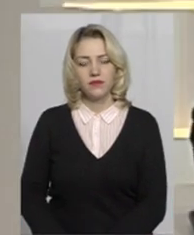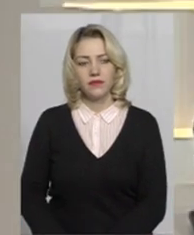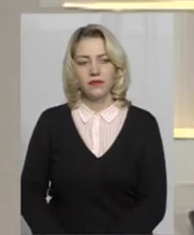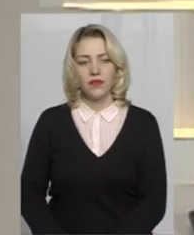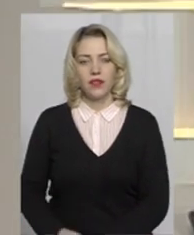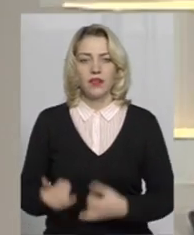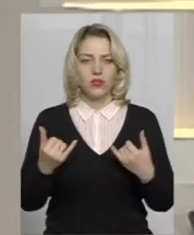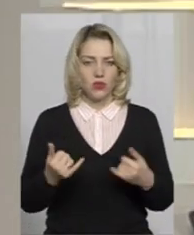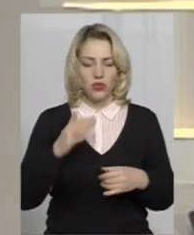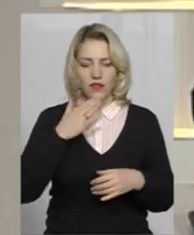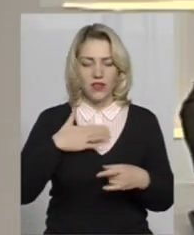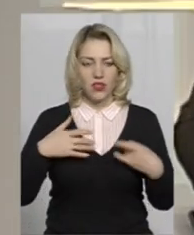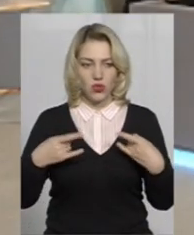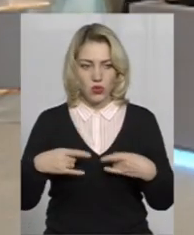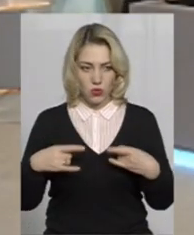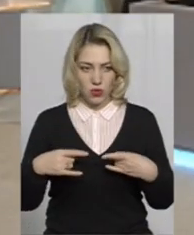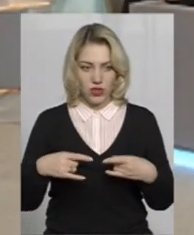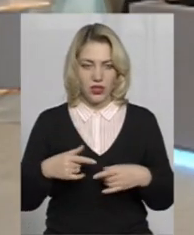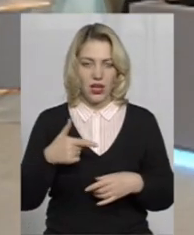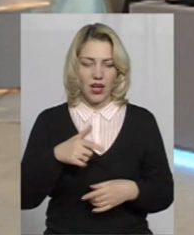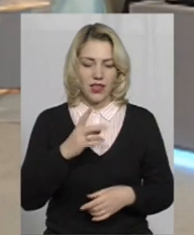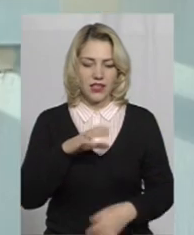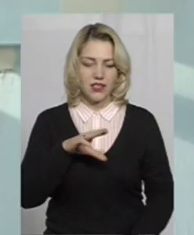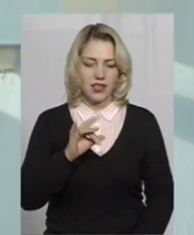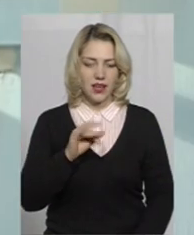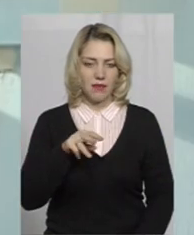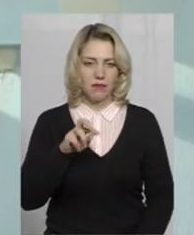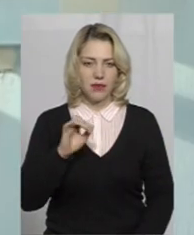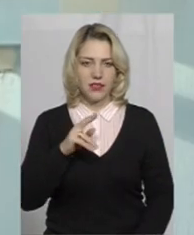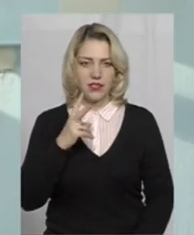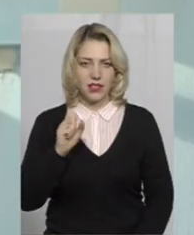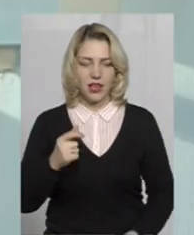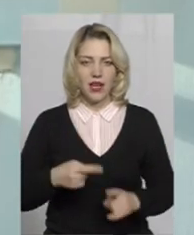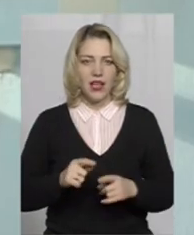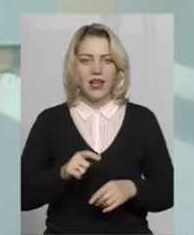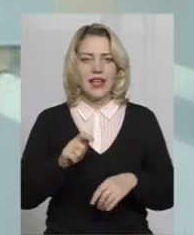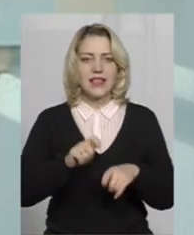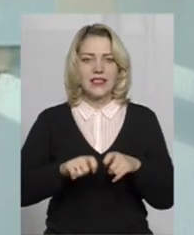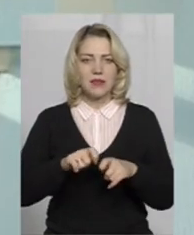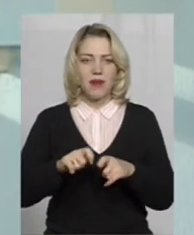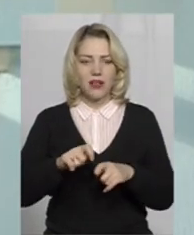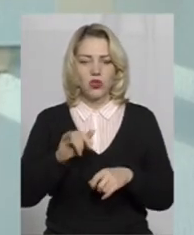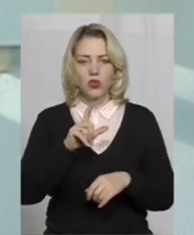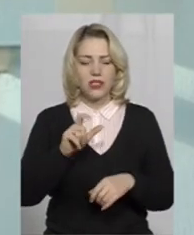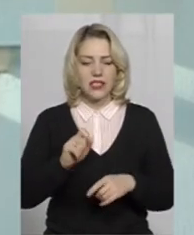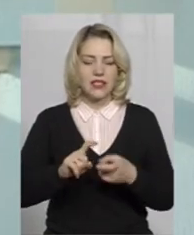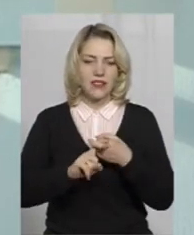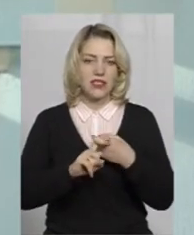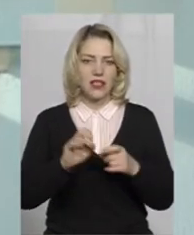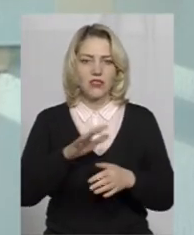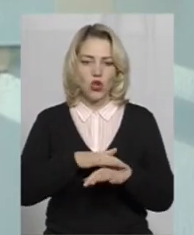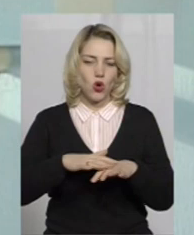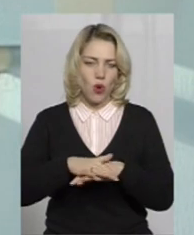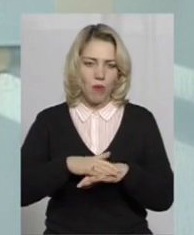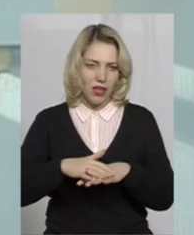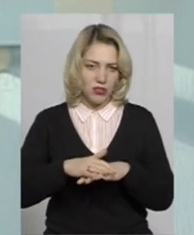Отже, сьогодні у нашій студії Ганна Стримбіцька, інспектор зі зв'язків з громадськістю управління патрульної поліції у